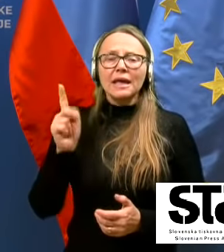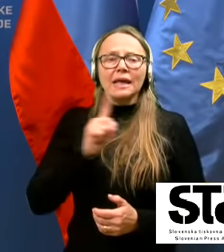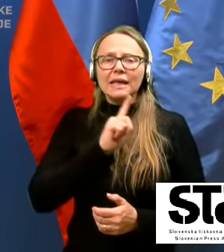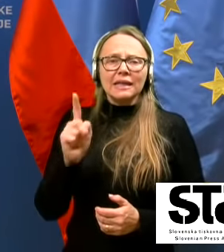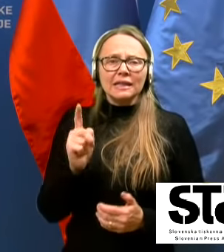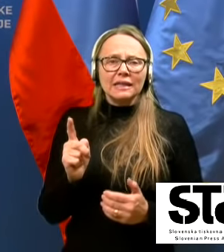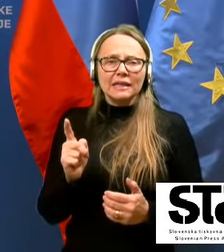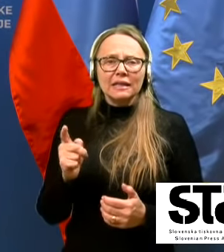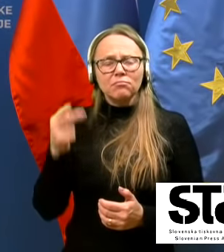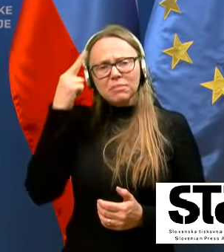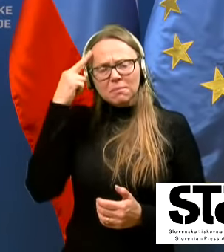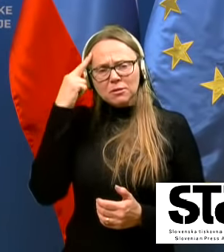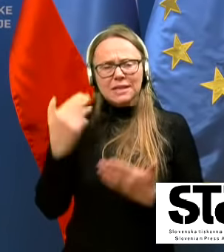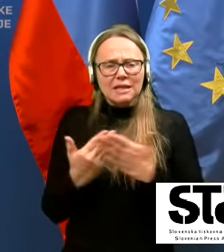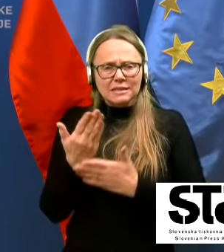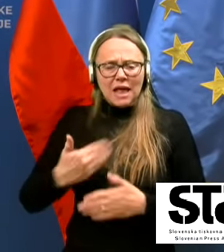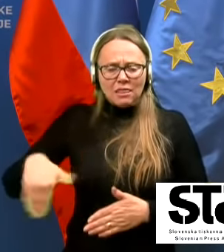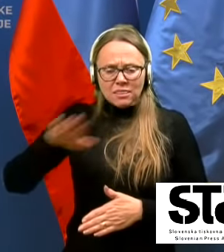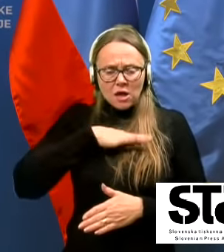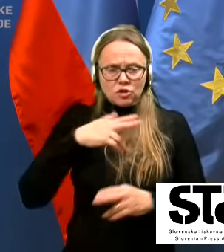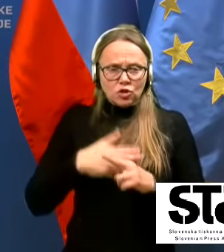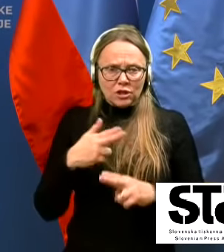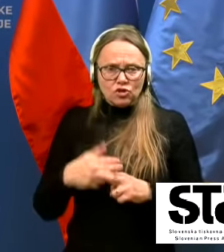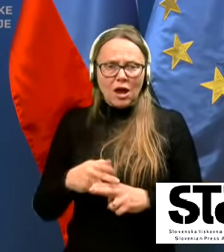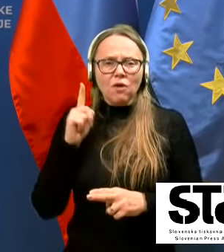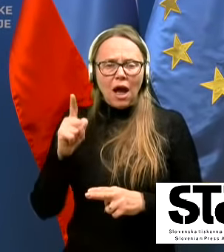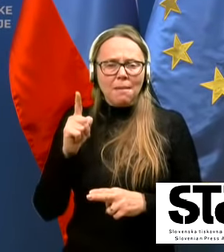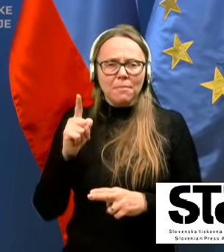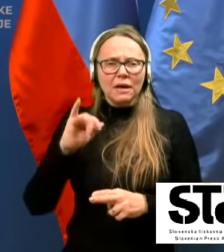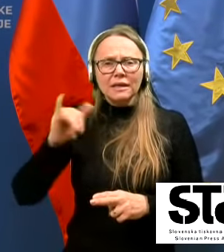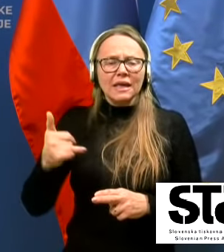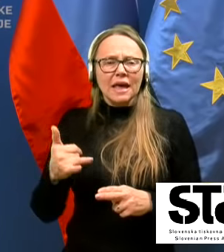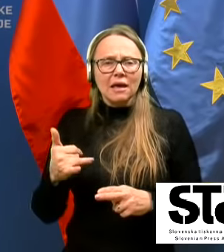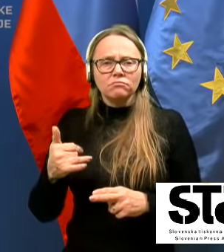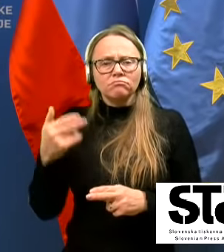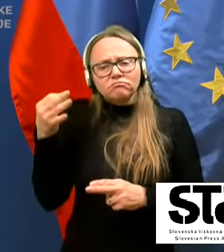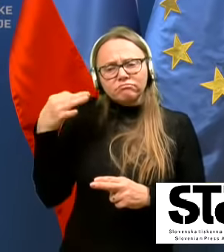države, ampak je žal značilnost večjega dela sveta.